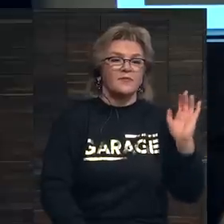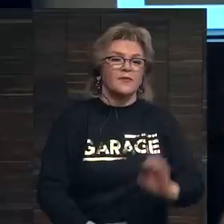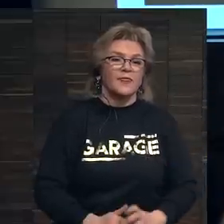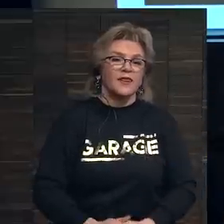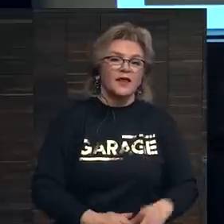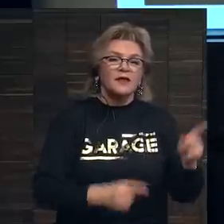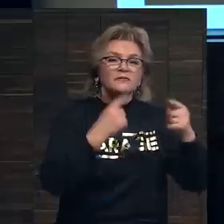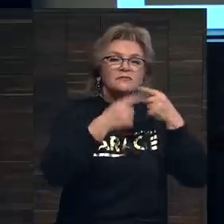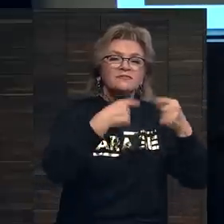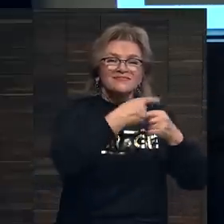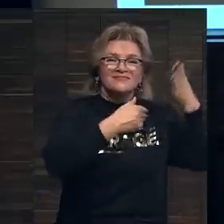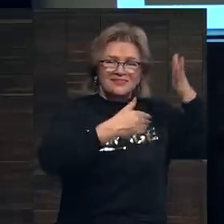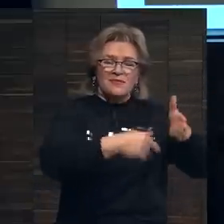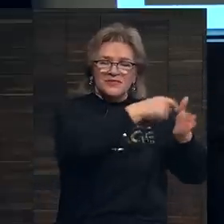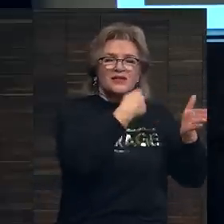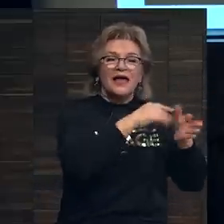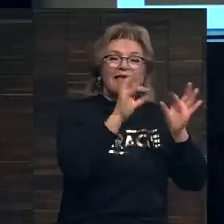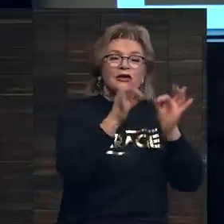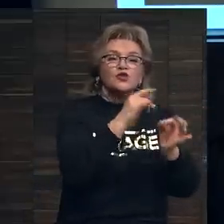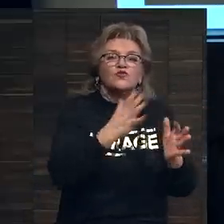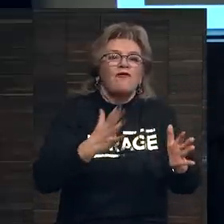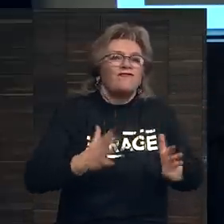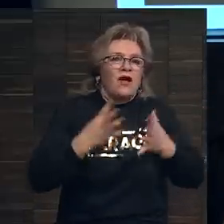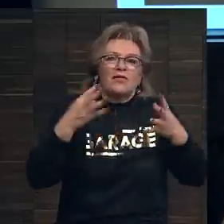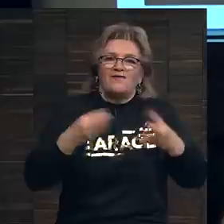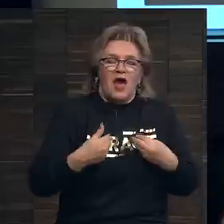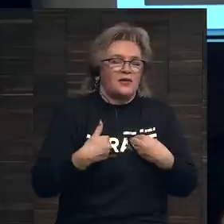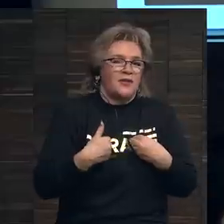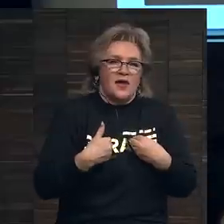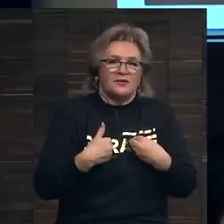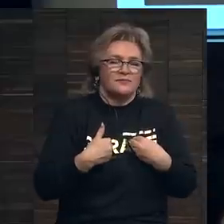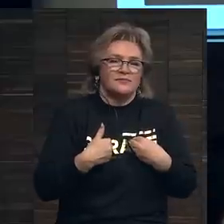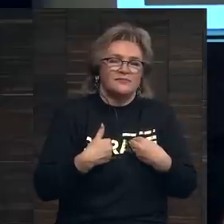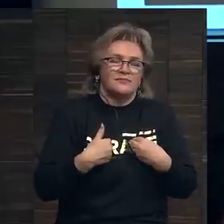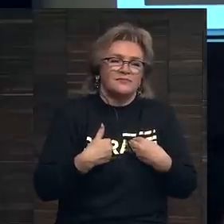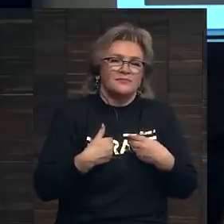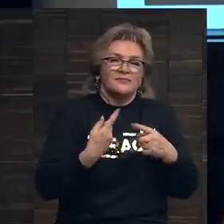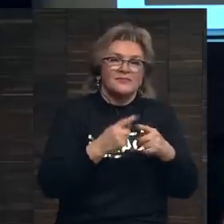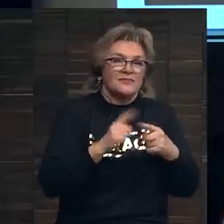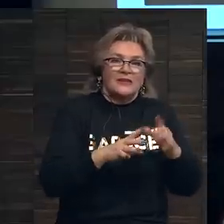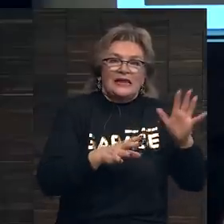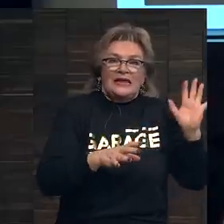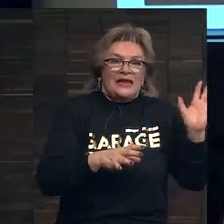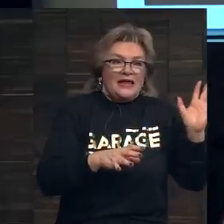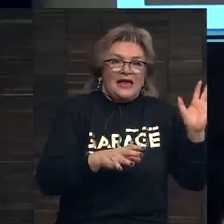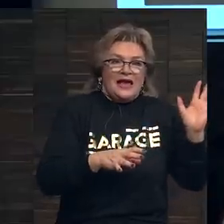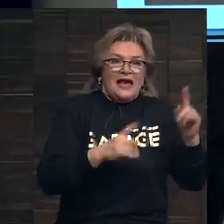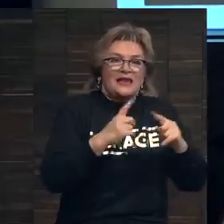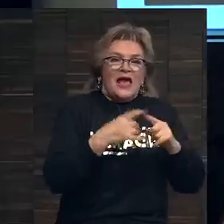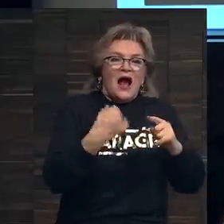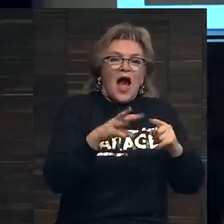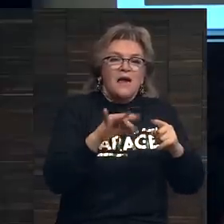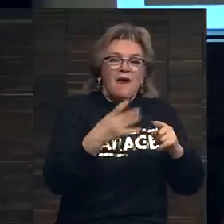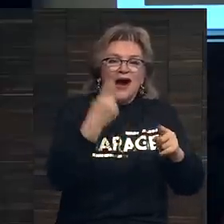речь за кадром. Искусство вдохновляет меня. Это Аня Хаймарш,